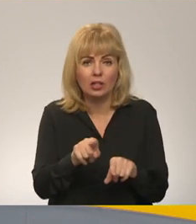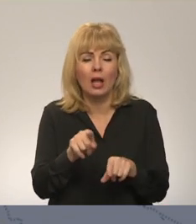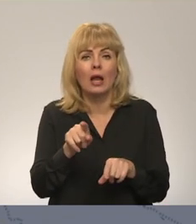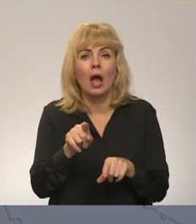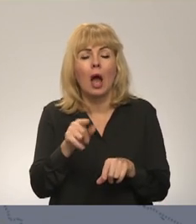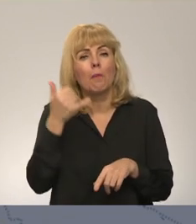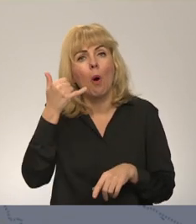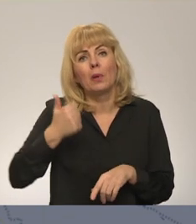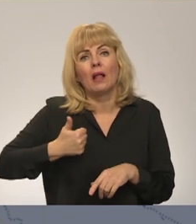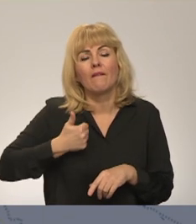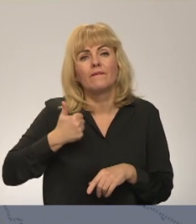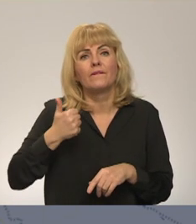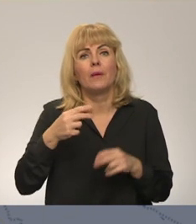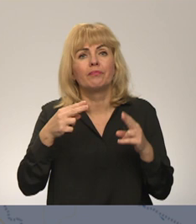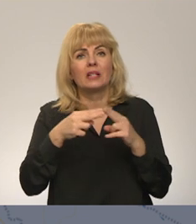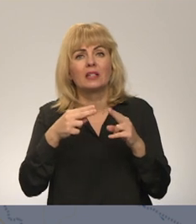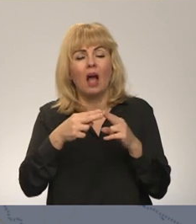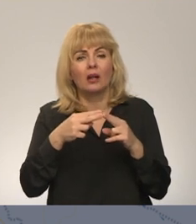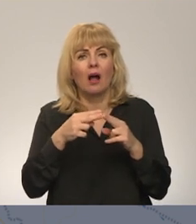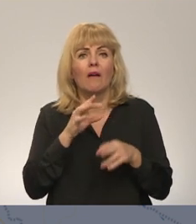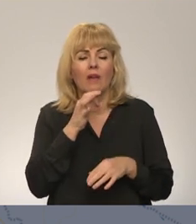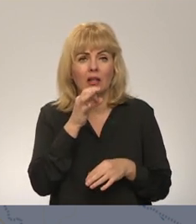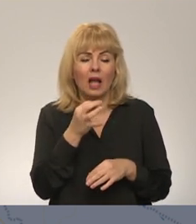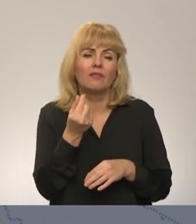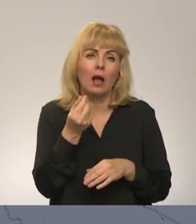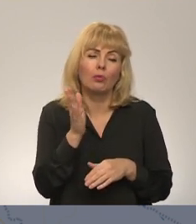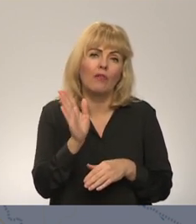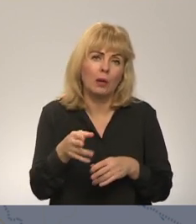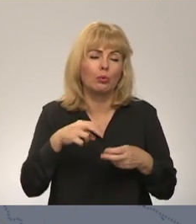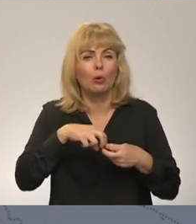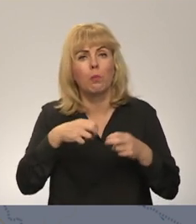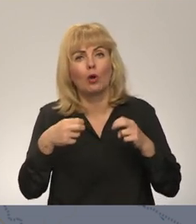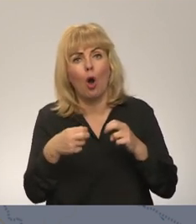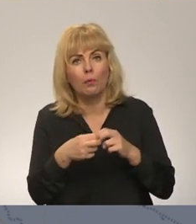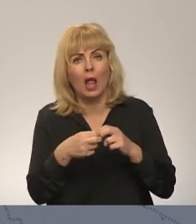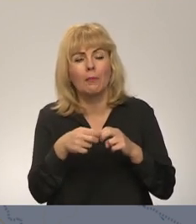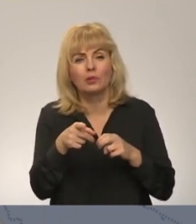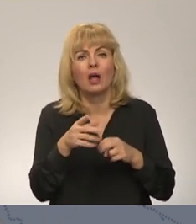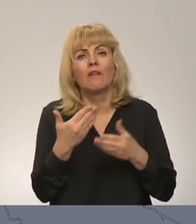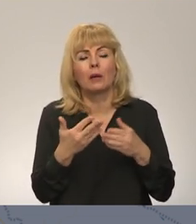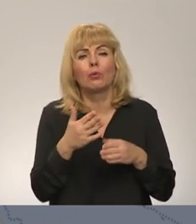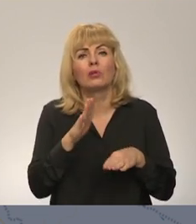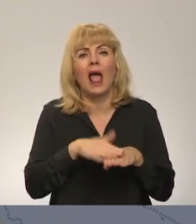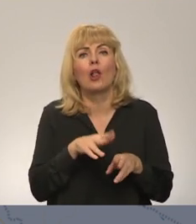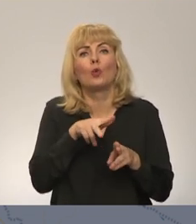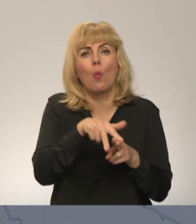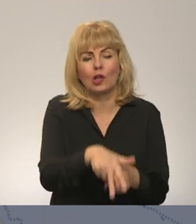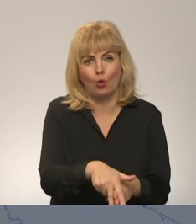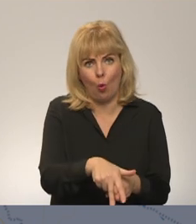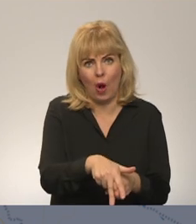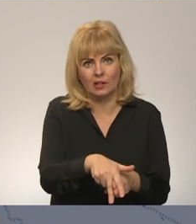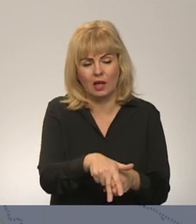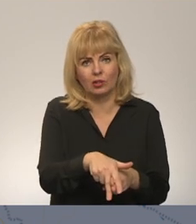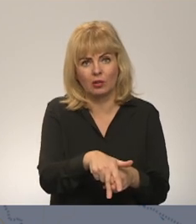tiek ziņot, ka varētu būt kāds problēmas, kas šķiet vairāk varētu būt tās noslodzes, bet to tā